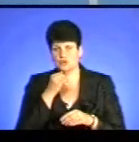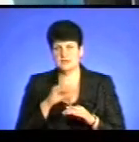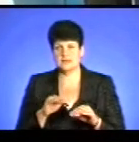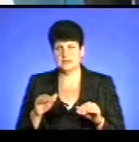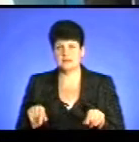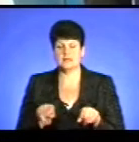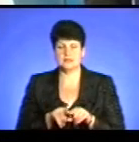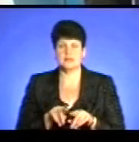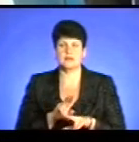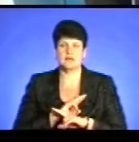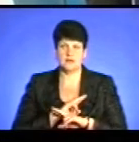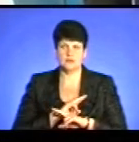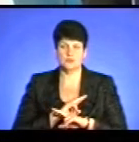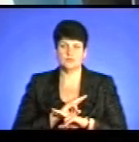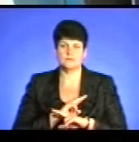так і гинуть.